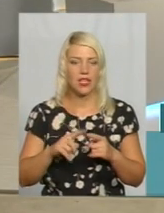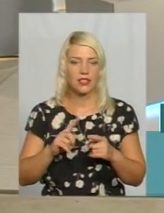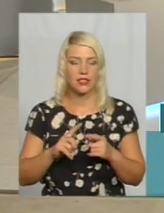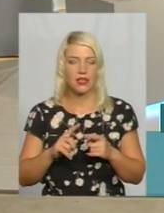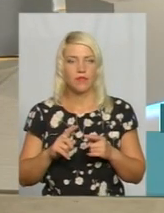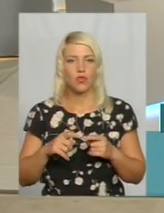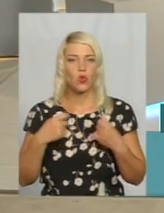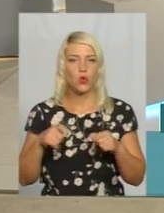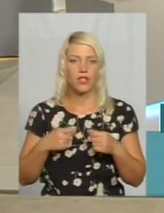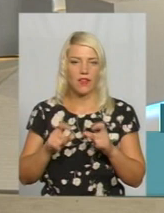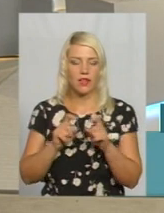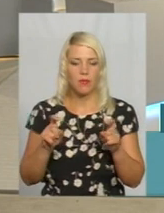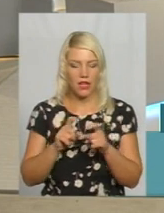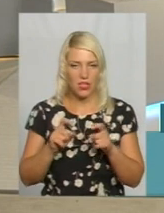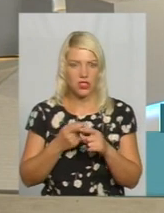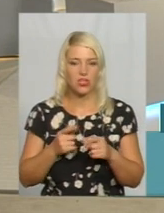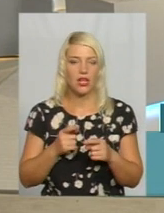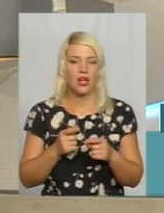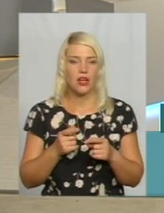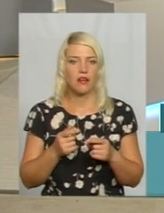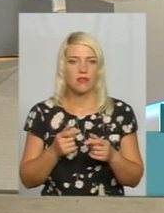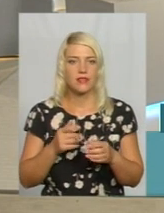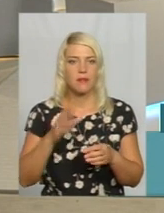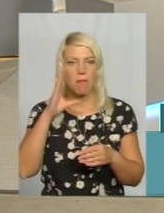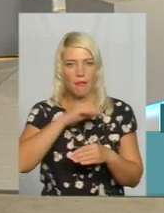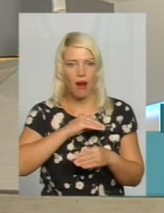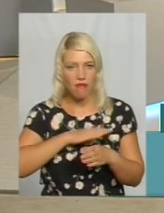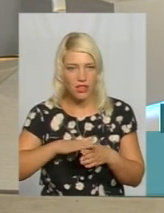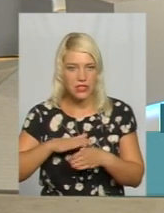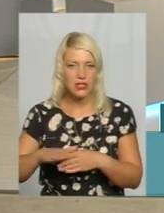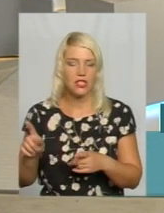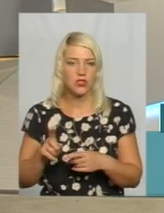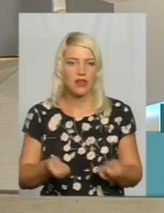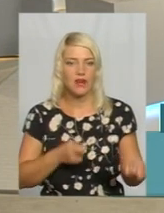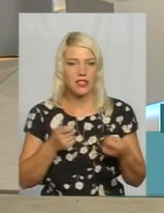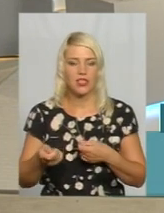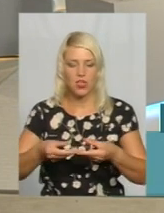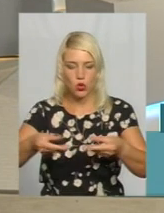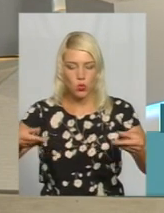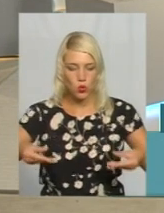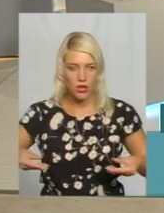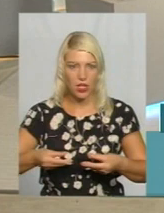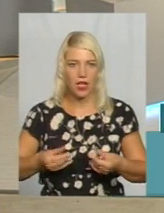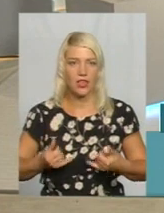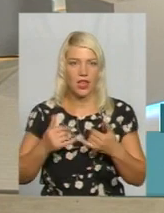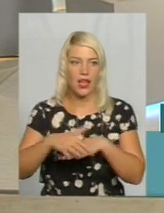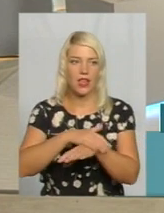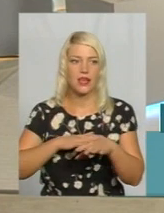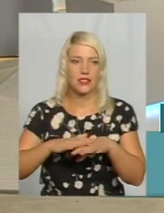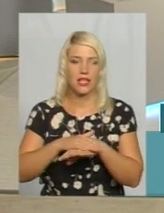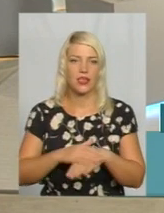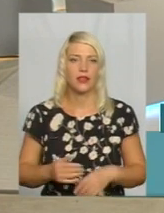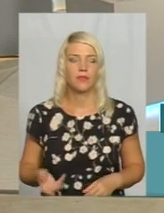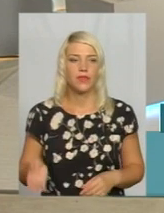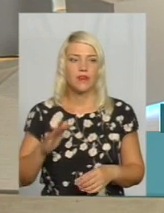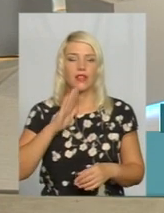в ці регіони тюнера, для того, щоб можна було забезпечити достатню кількість населення. Давайте тепер ближче все ж таки